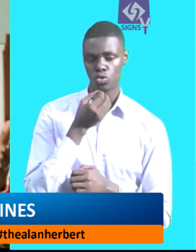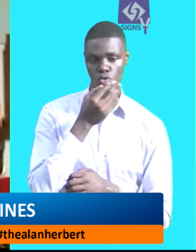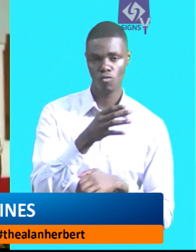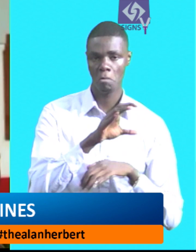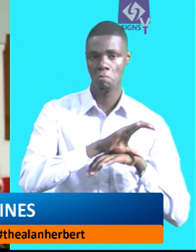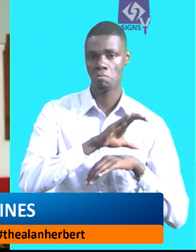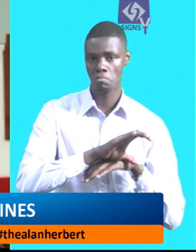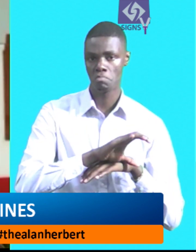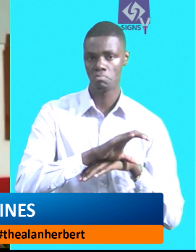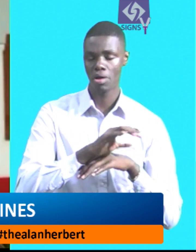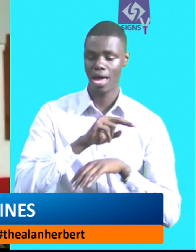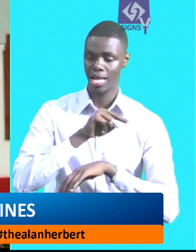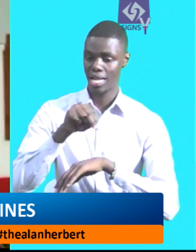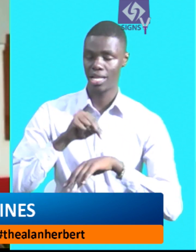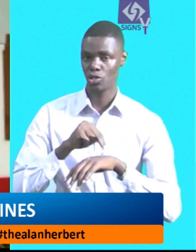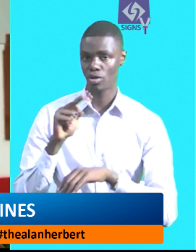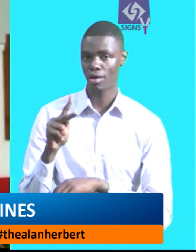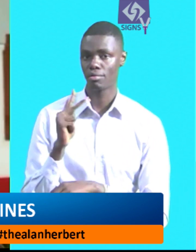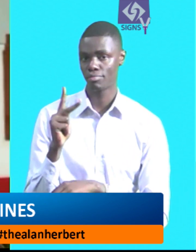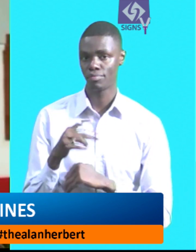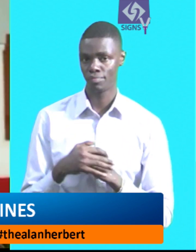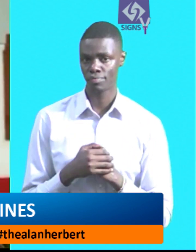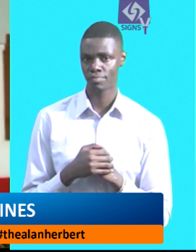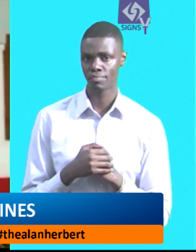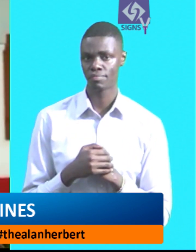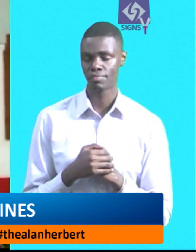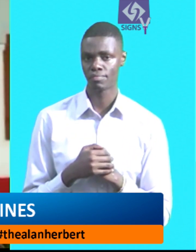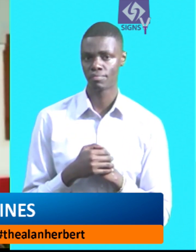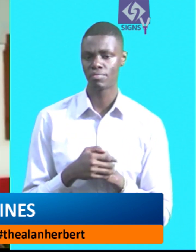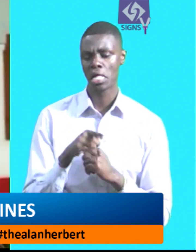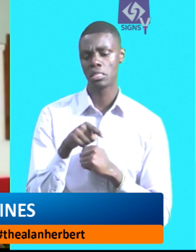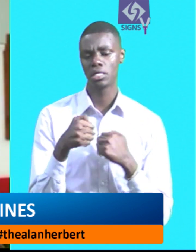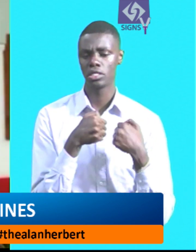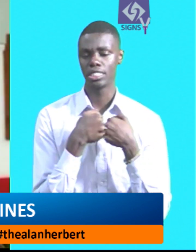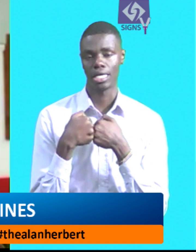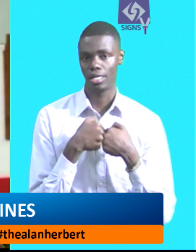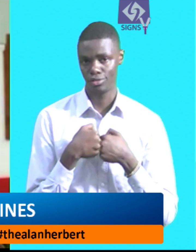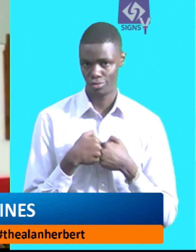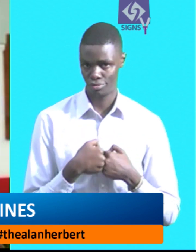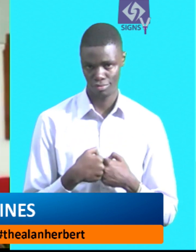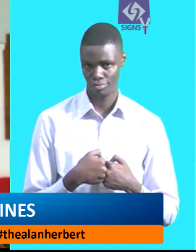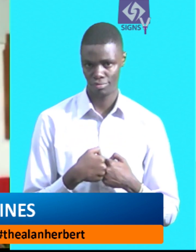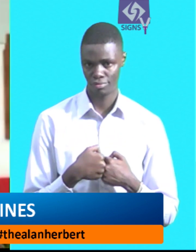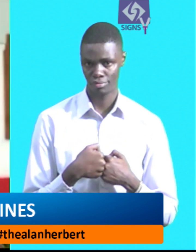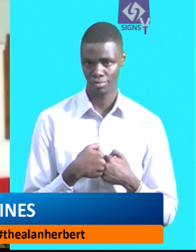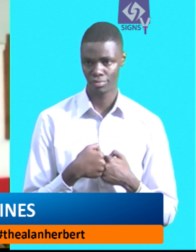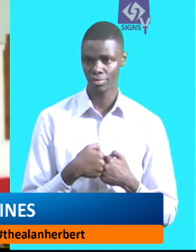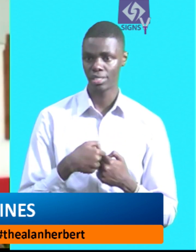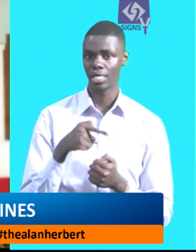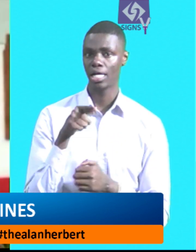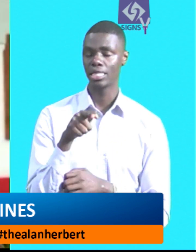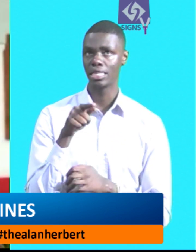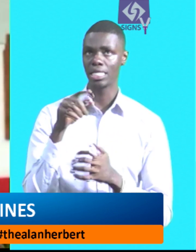la taifa letula kenya atai changamoto na ii wingu